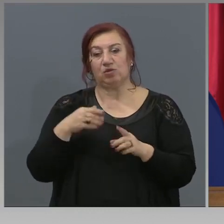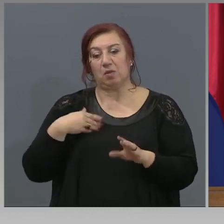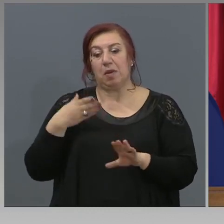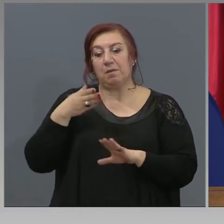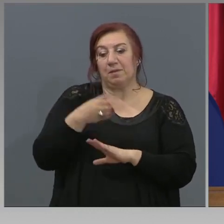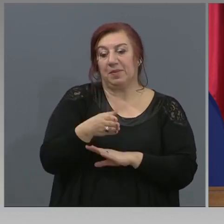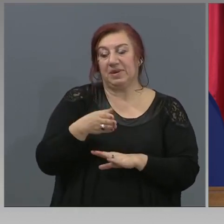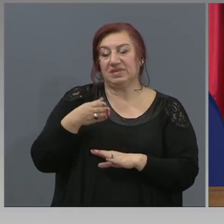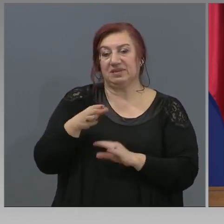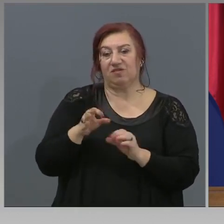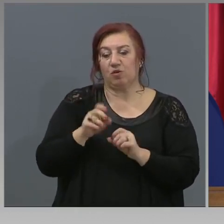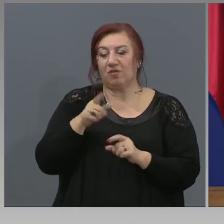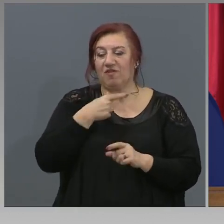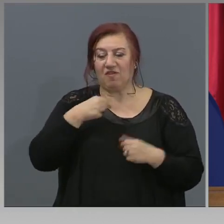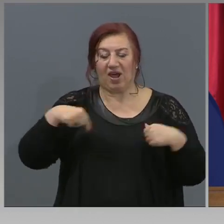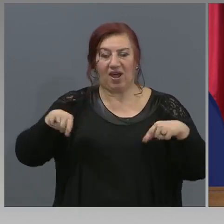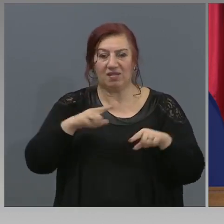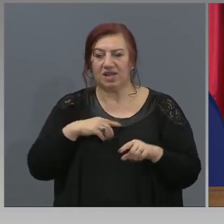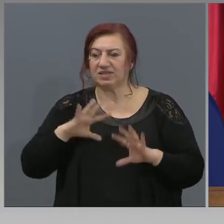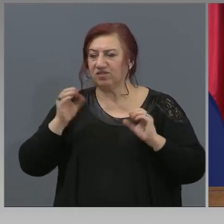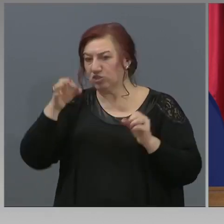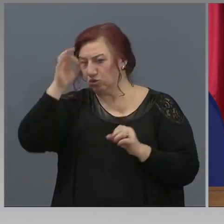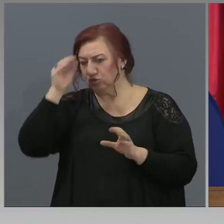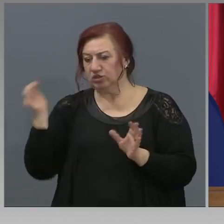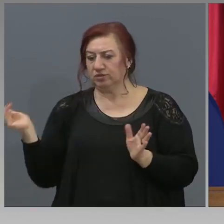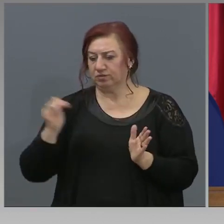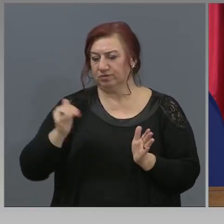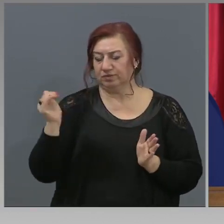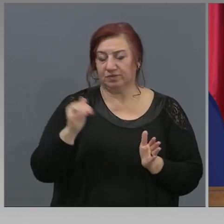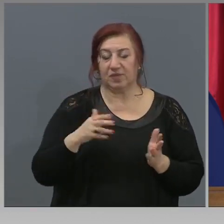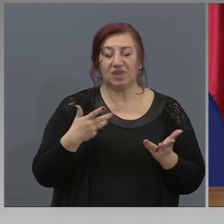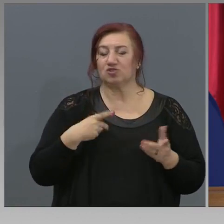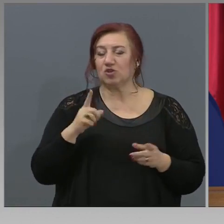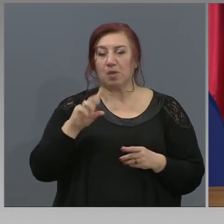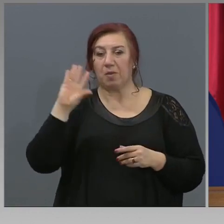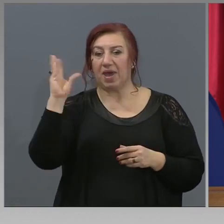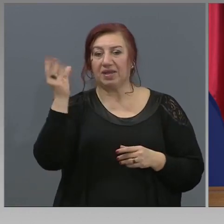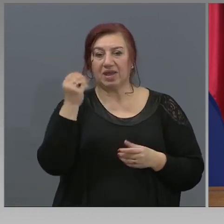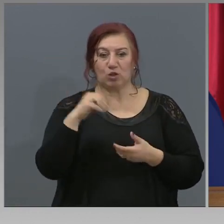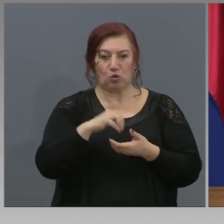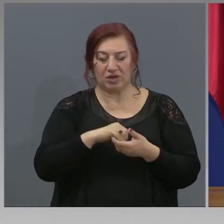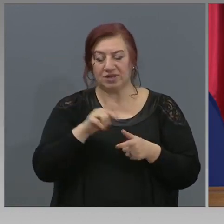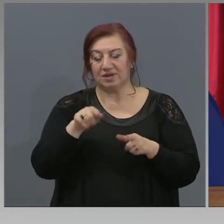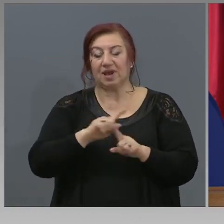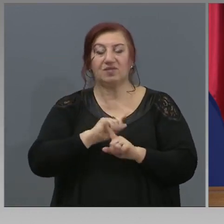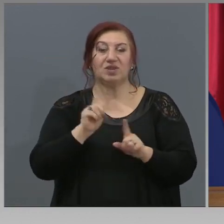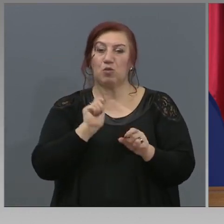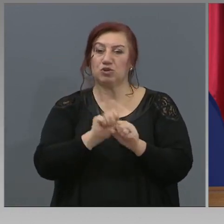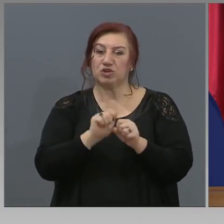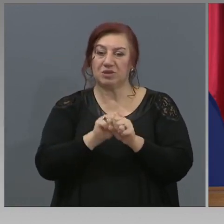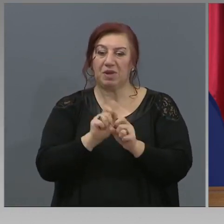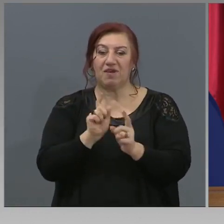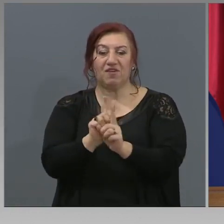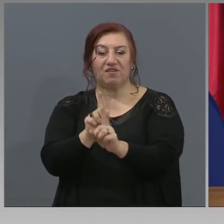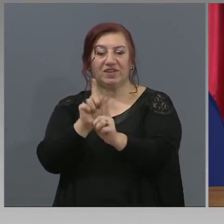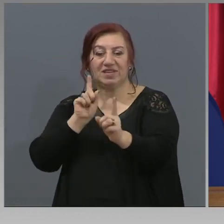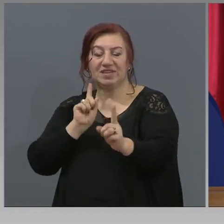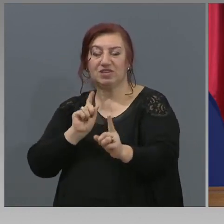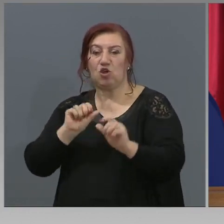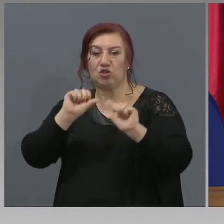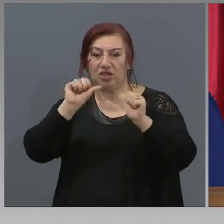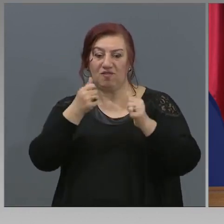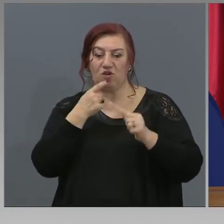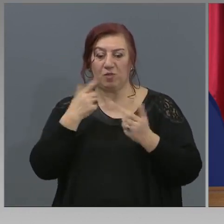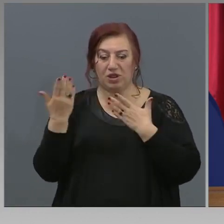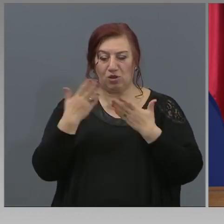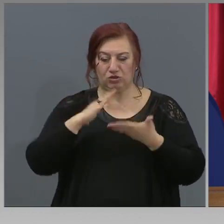форма на обучение с класно-урочната система. Защо нямаме единна организация? Защо такава не може да бъде създадена в дистанционна форма на обучение, особено